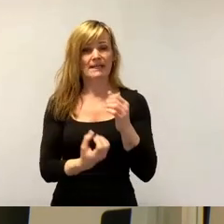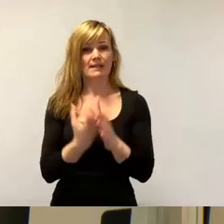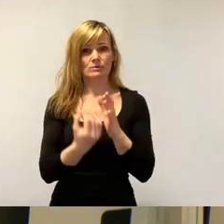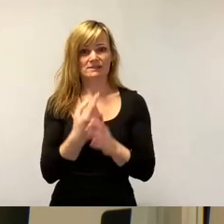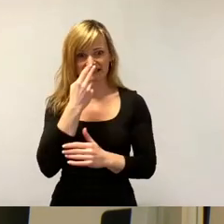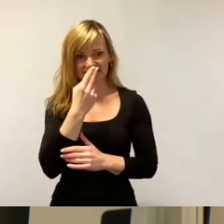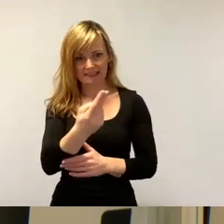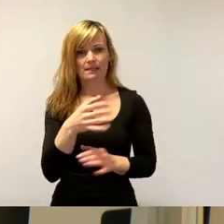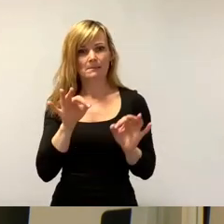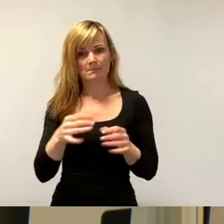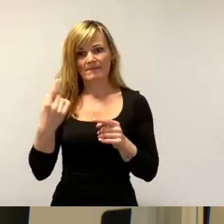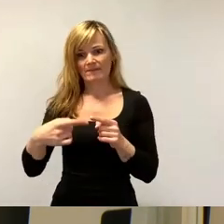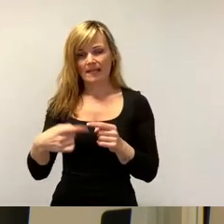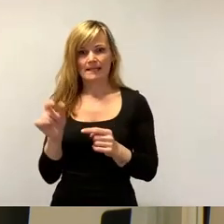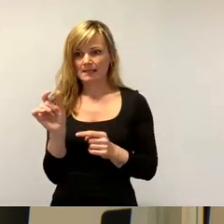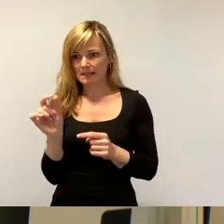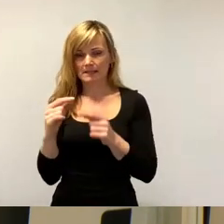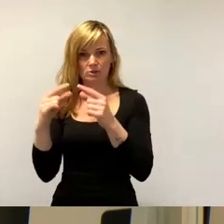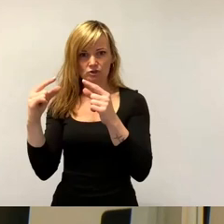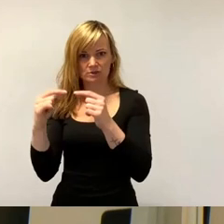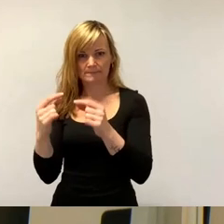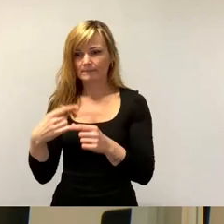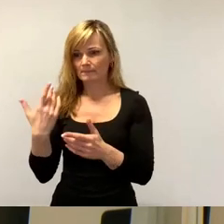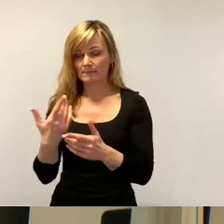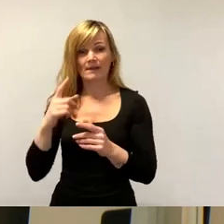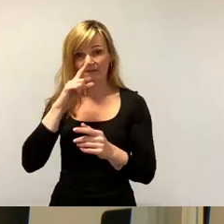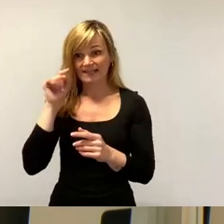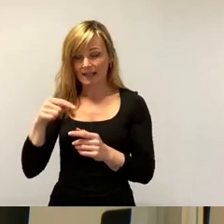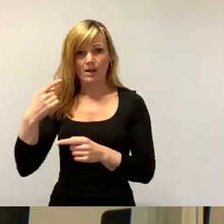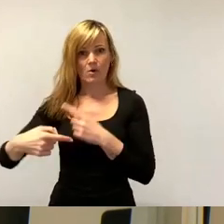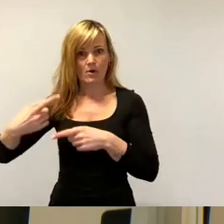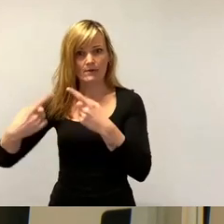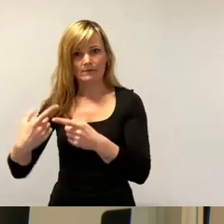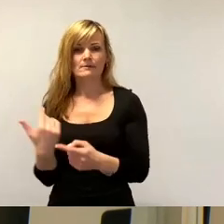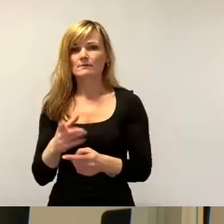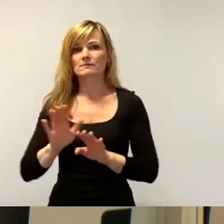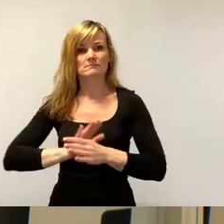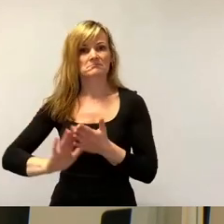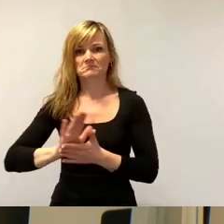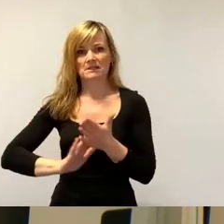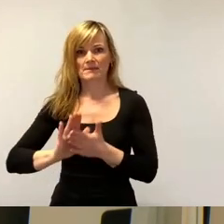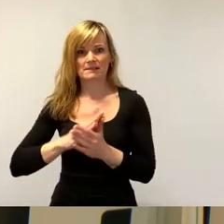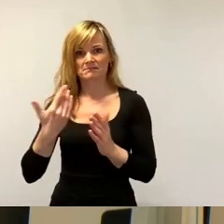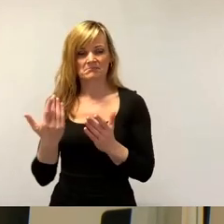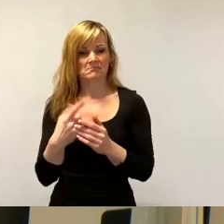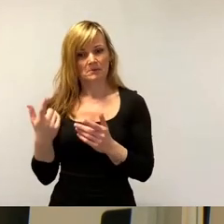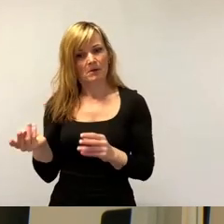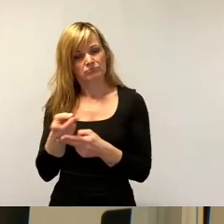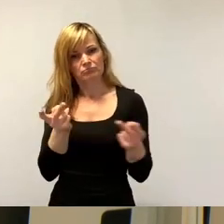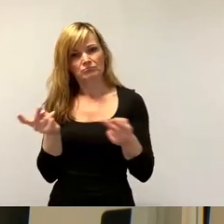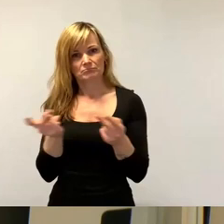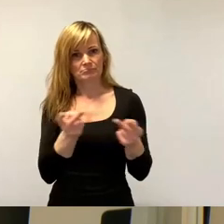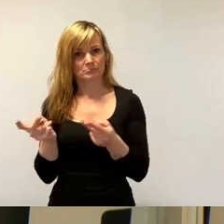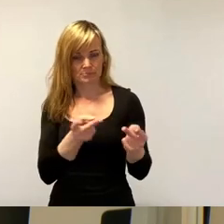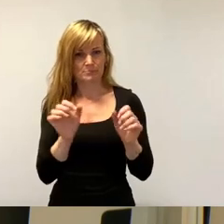dann, wenn das Werk am Laufen ist, der Vergangenheit angehören. Es ist auch nicht die erste große Investition der Chip-Industrie in der Stadt, in der Verwaltung